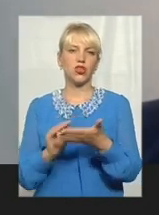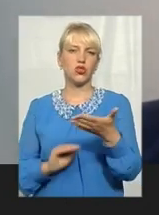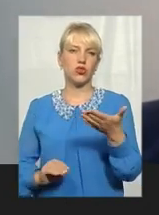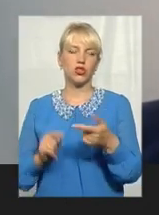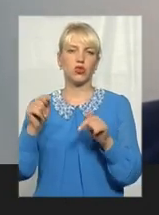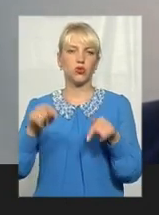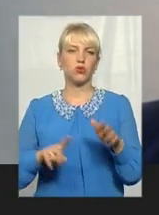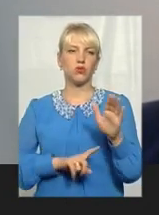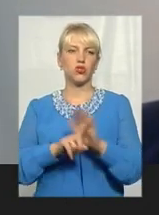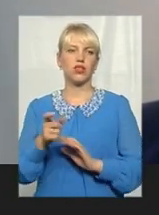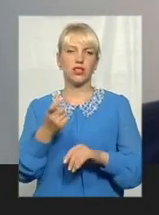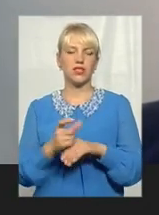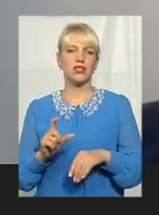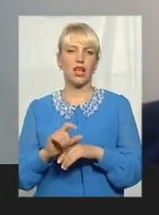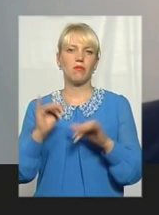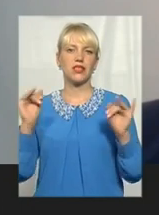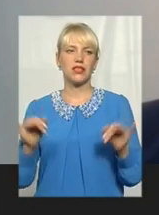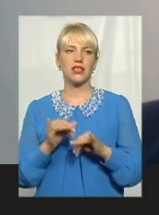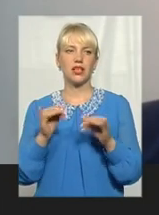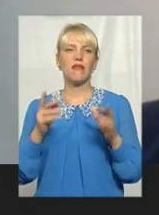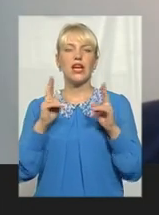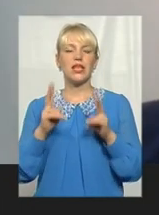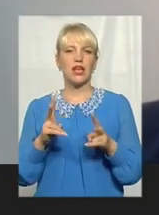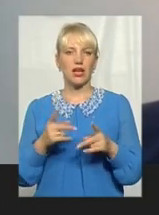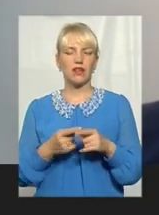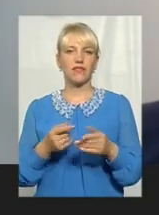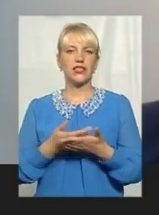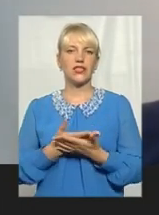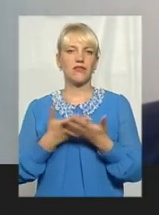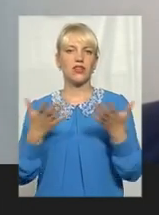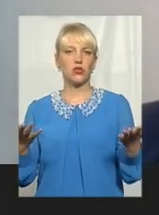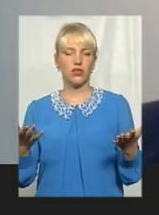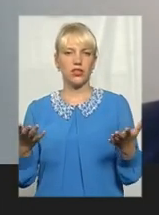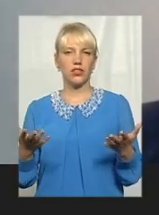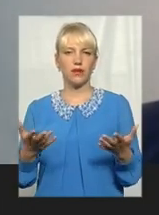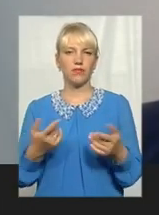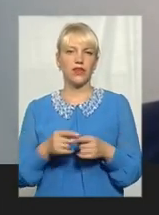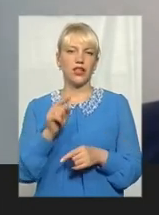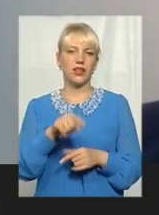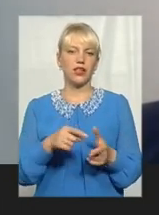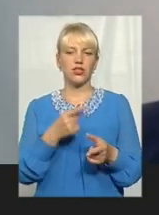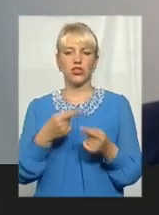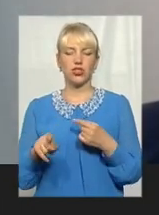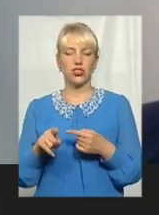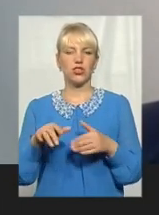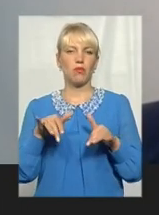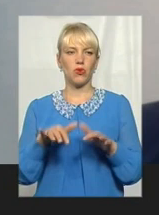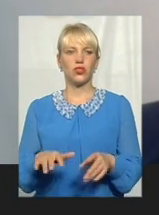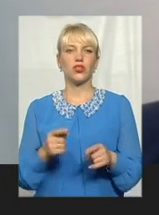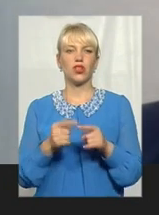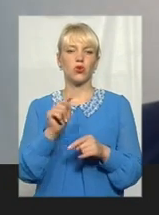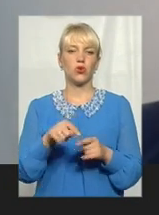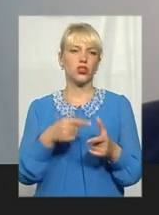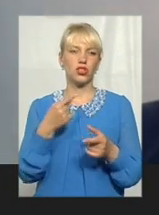отут починається саме цікаво, яким чином висвітлюється та чи інша подія, чи той чи інший